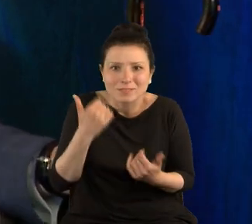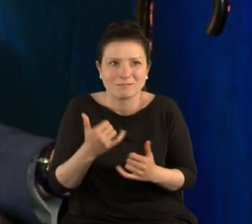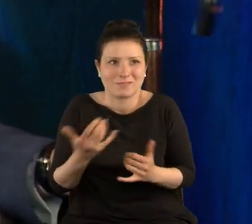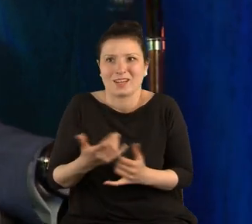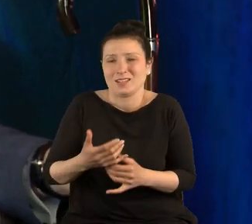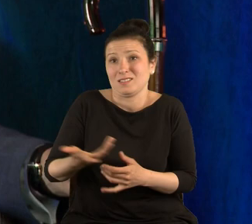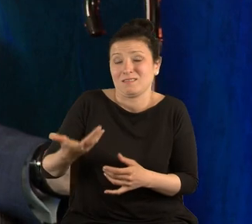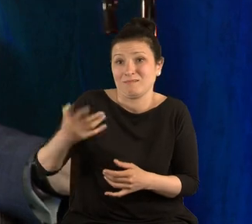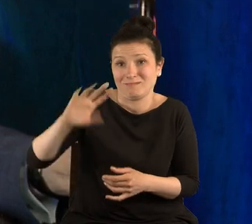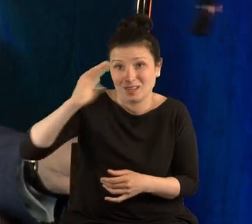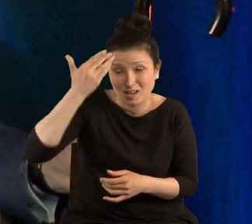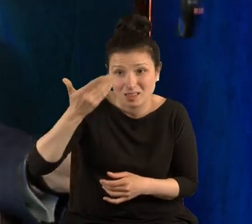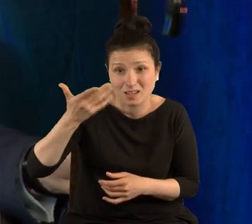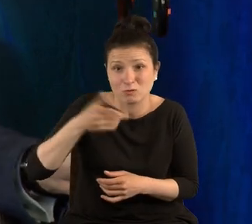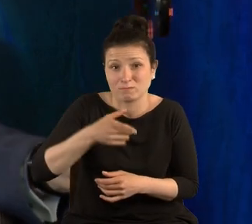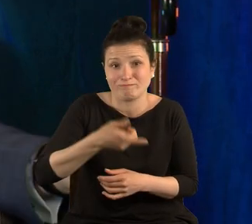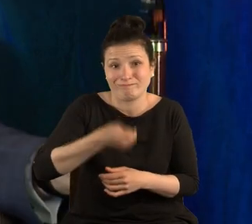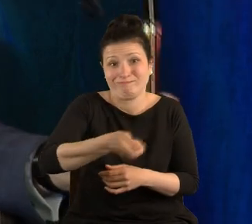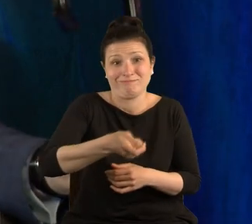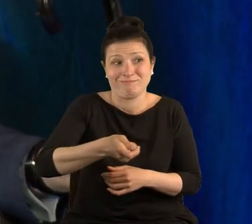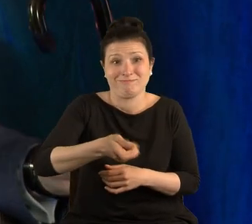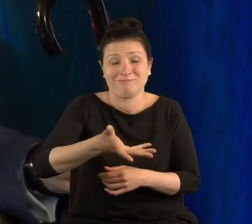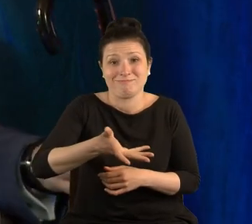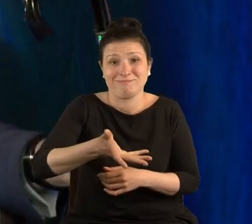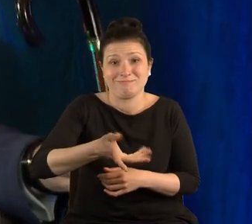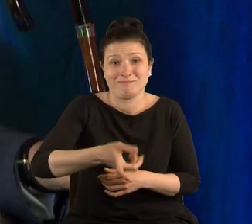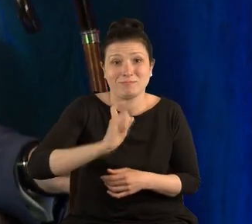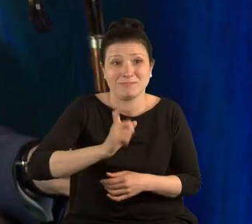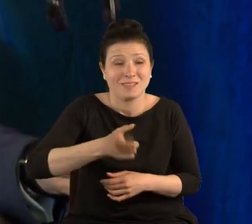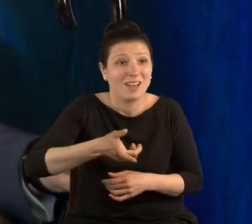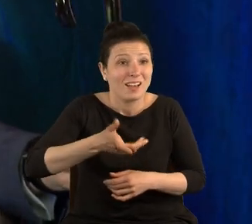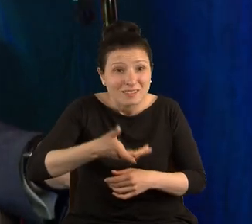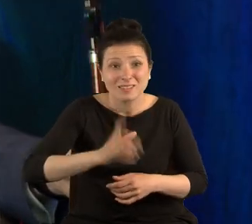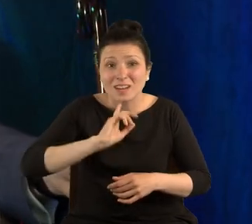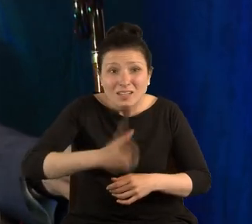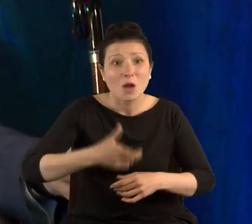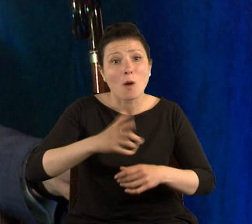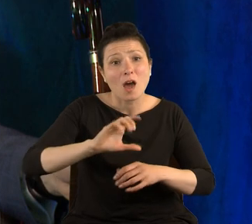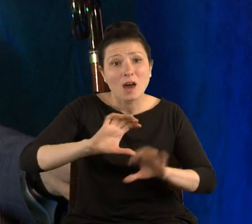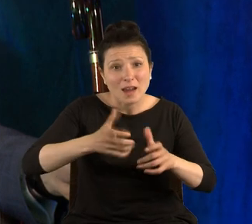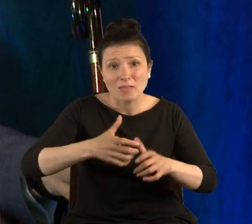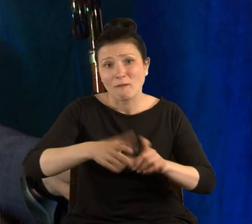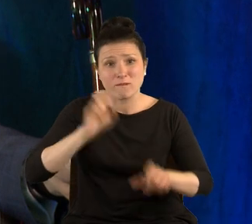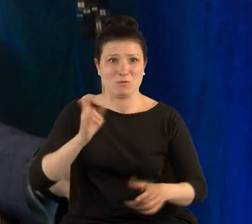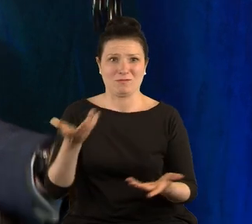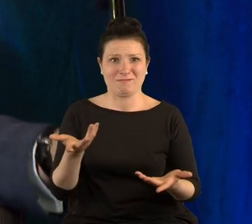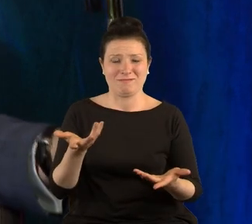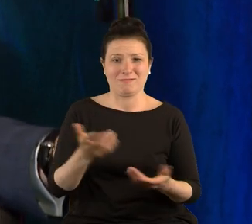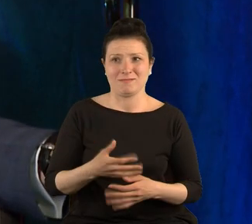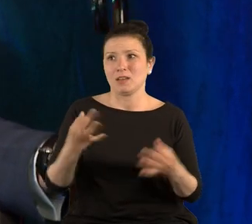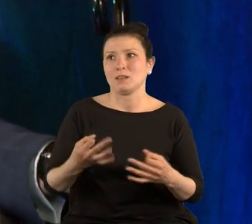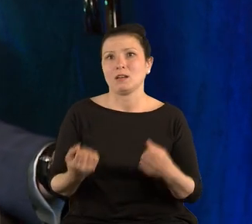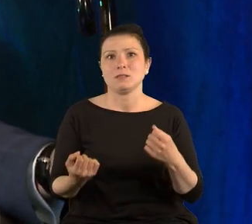kretynka się tutaj czepiła i po prostu normalnie i kazała wyłączyć radio. I teraz